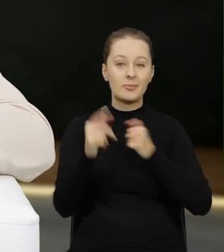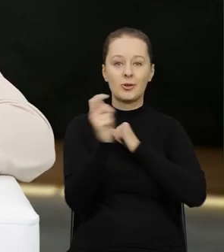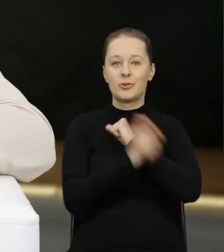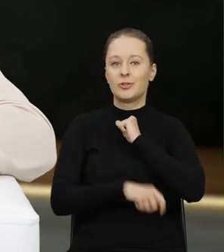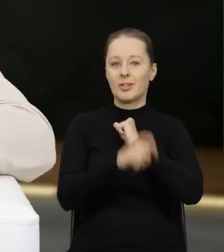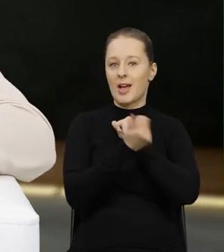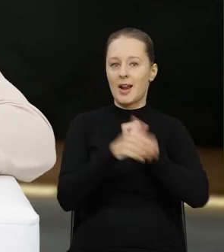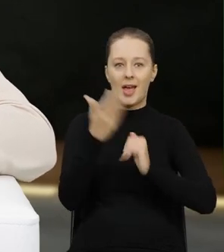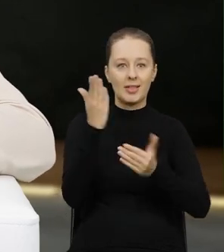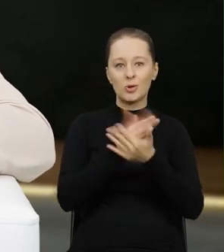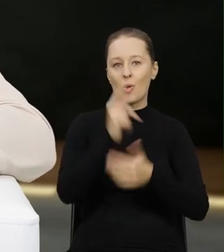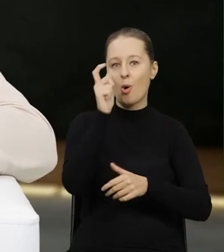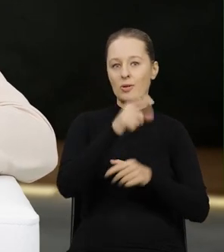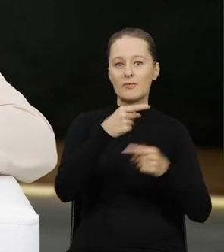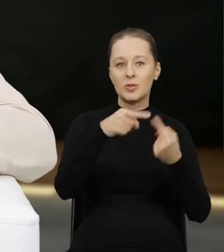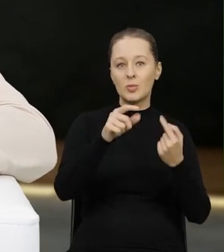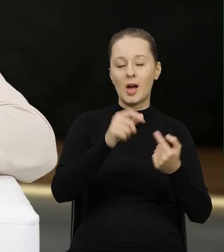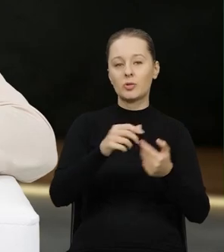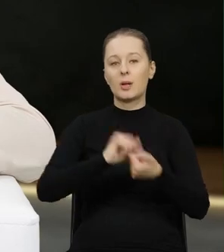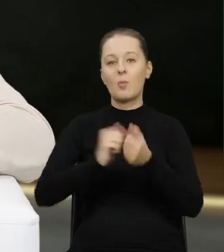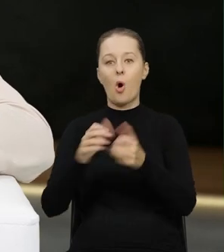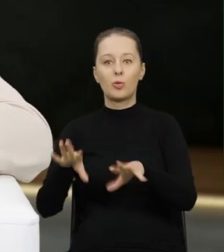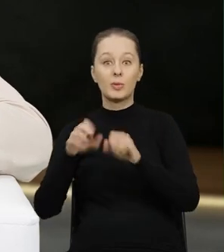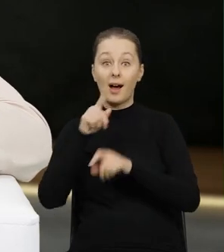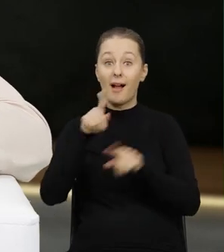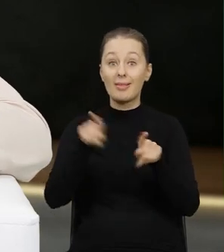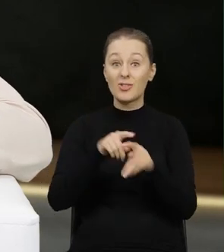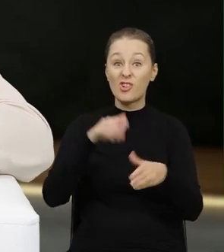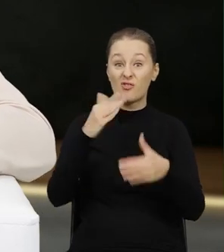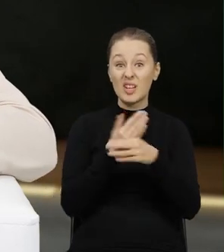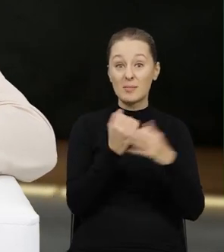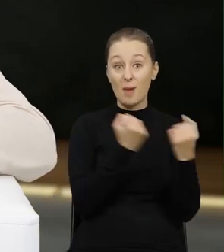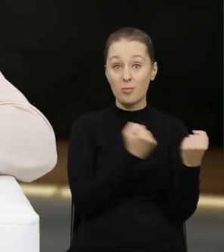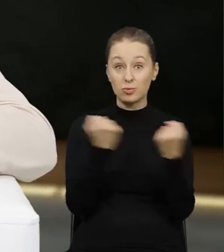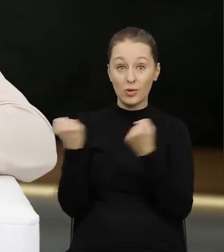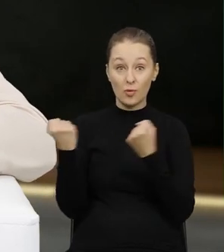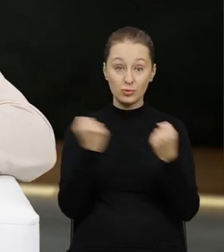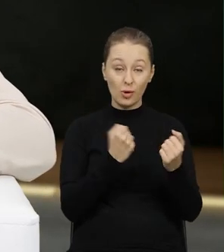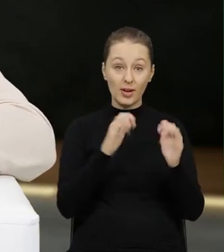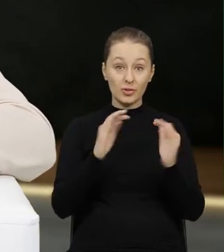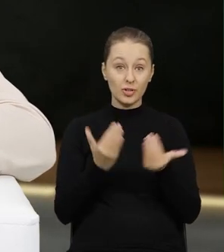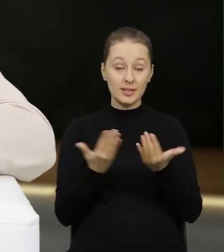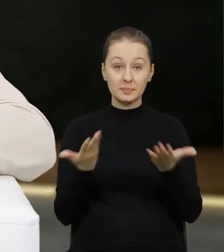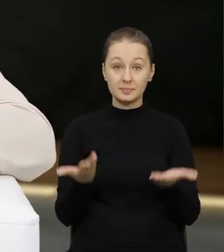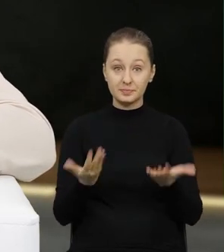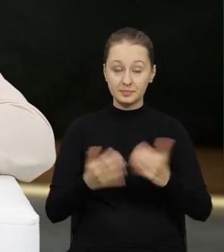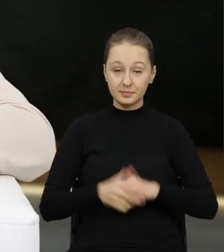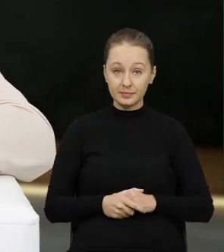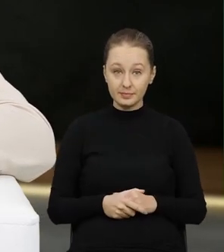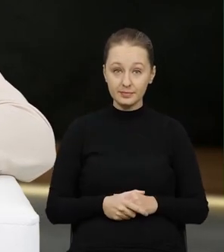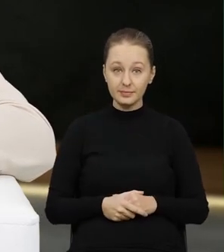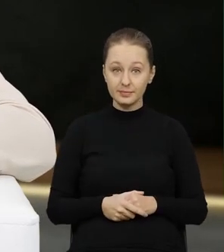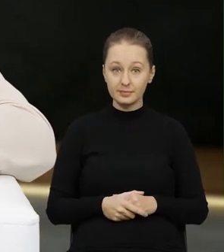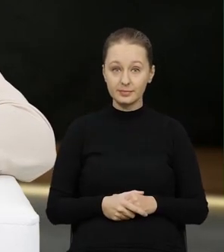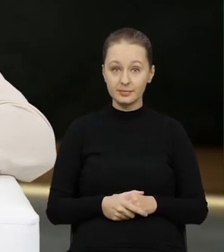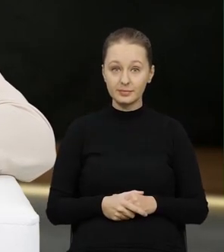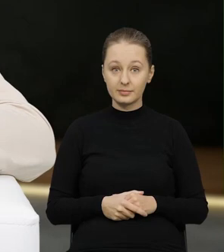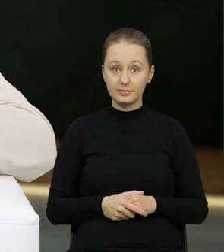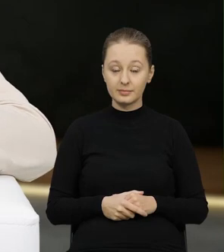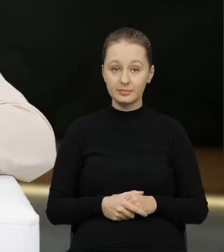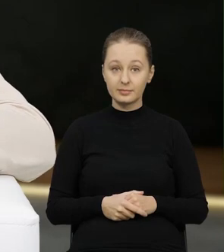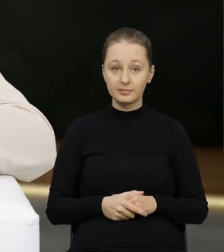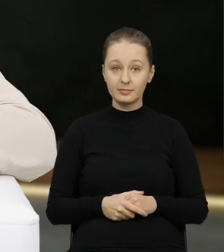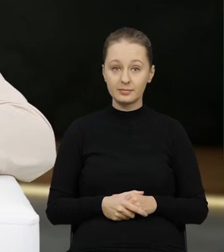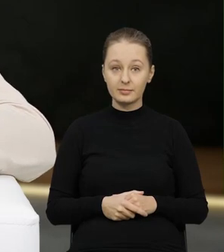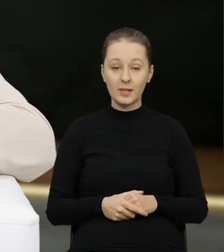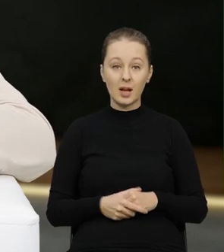ukarany nie tylko tutaj wysyłający, czy odbiorcy, ale też przewoźnik. Czyli tutaj także, no jakby